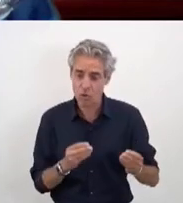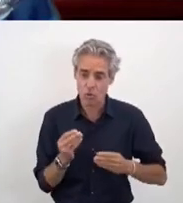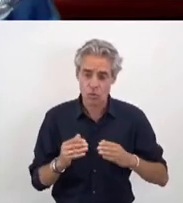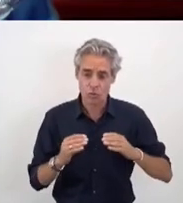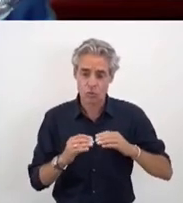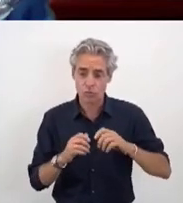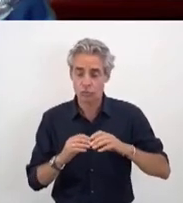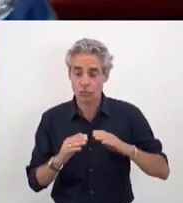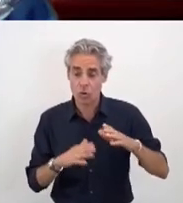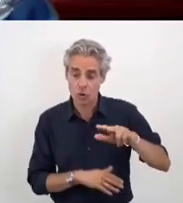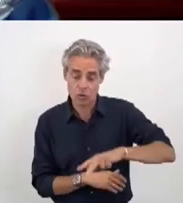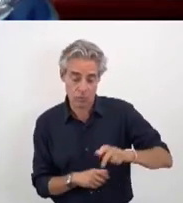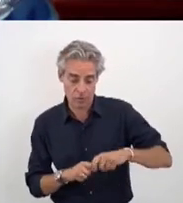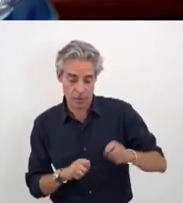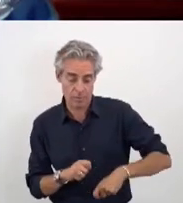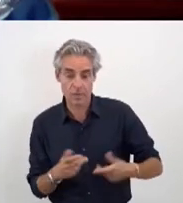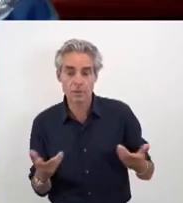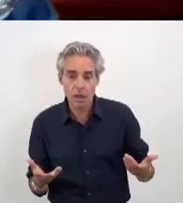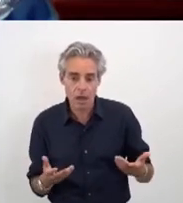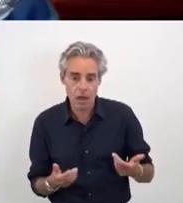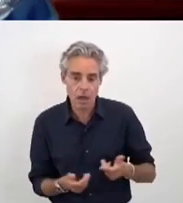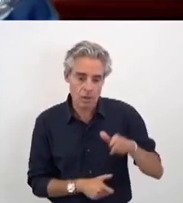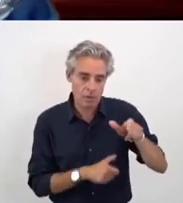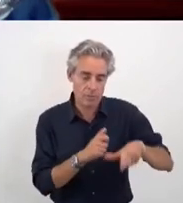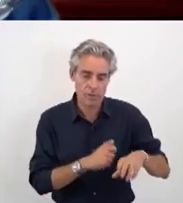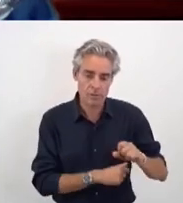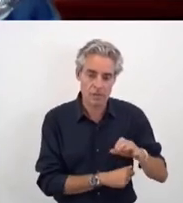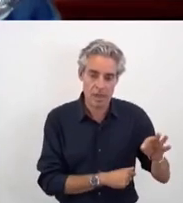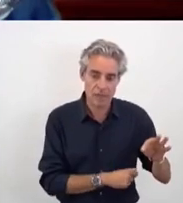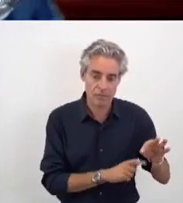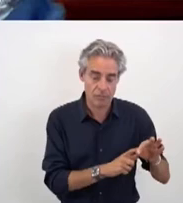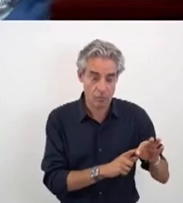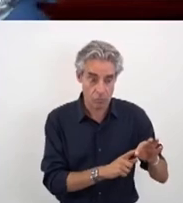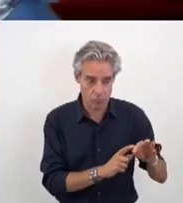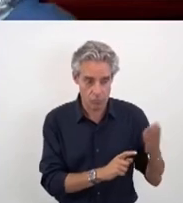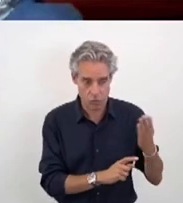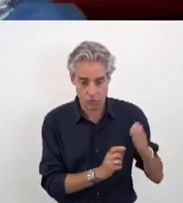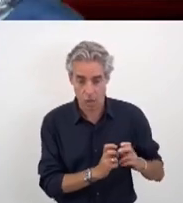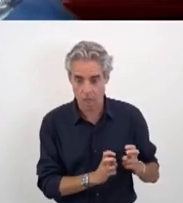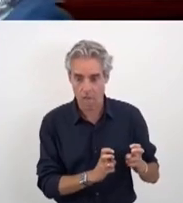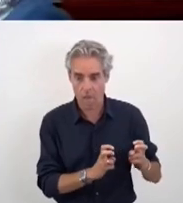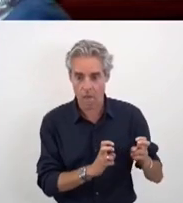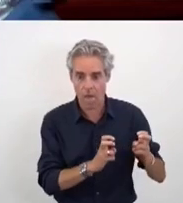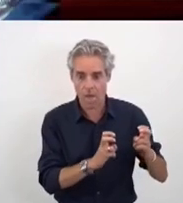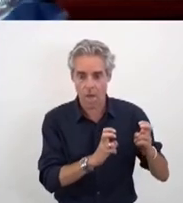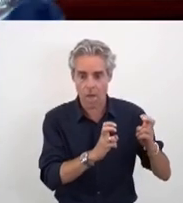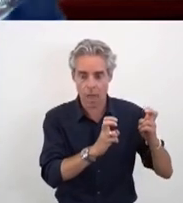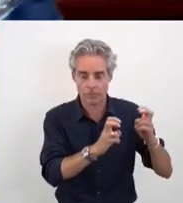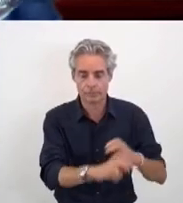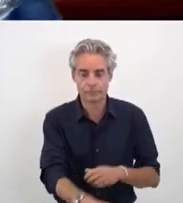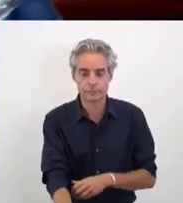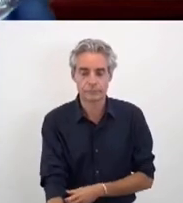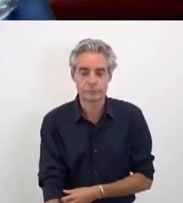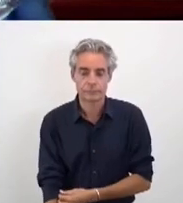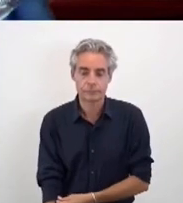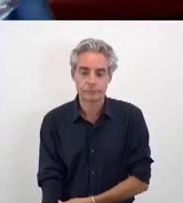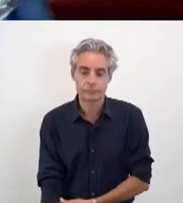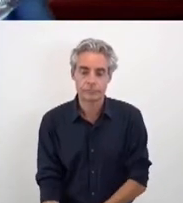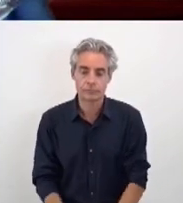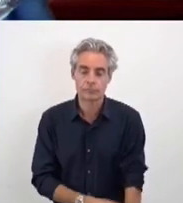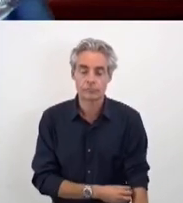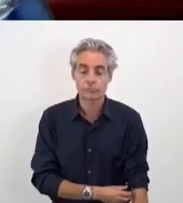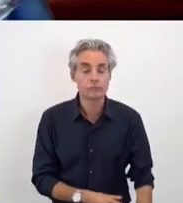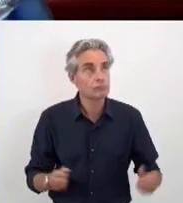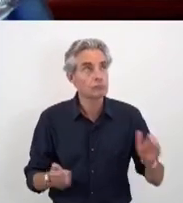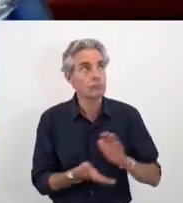stabilisés. Alors même que le nombre de personnes qui en ont besoin a accru de façon importante. Là, il ne faut pas de parole